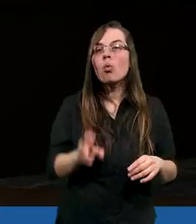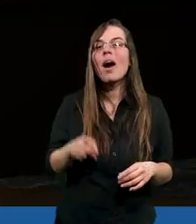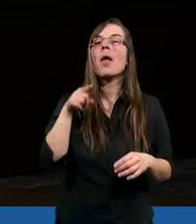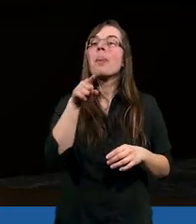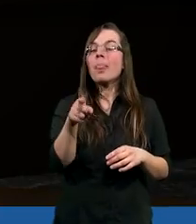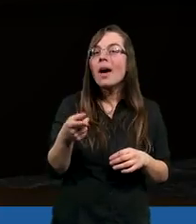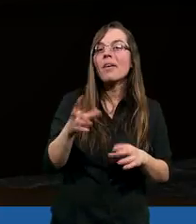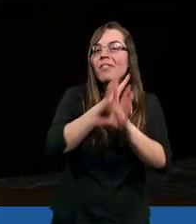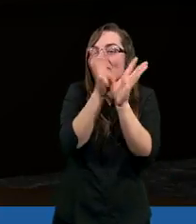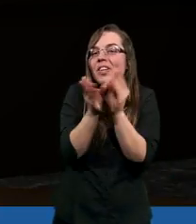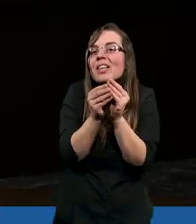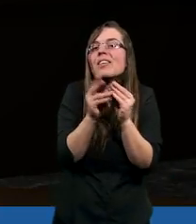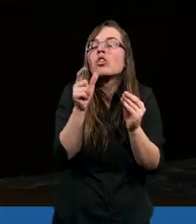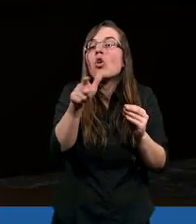to,